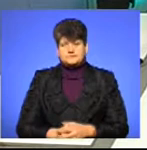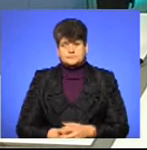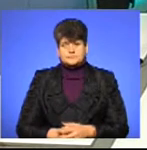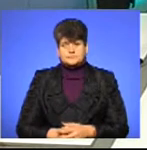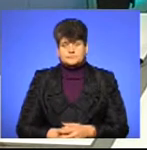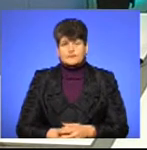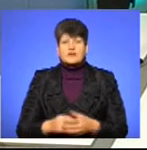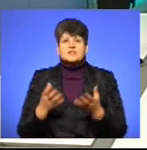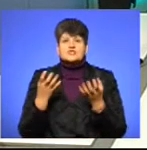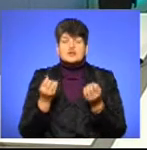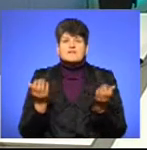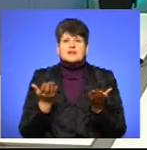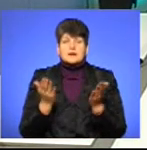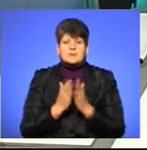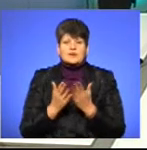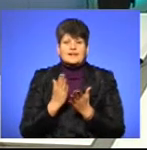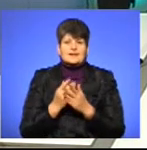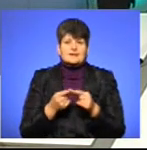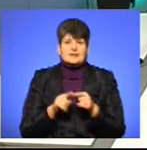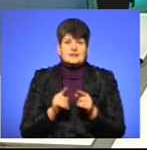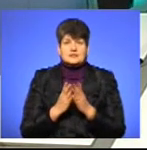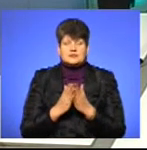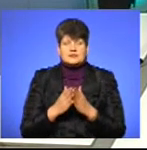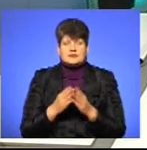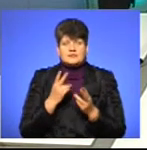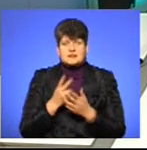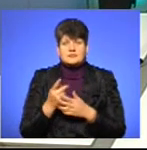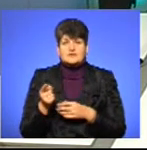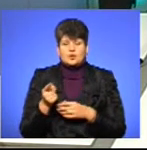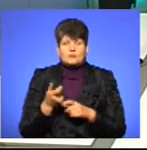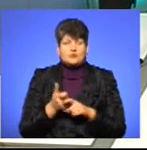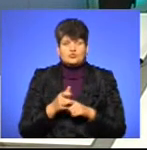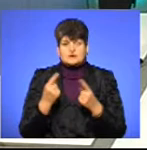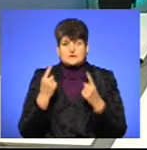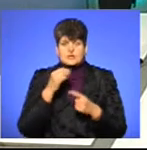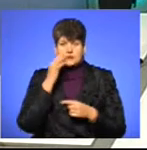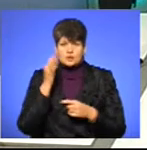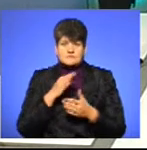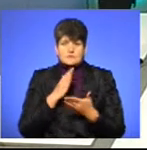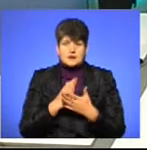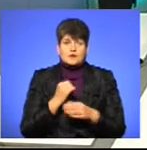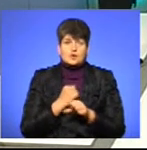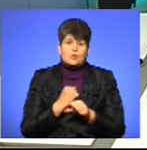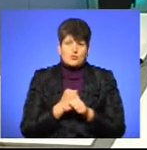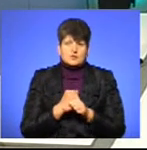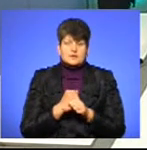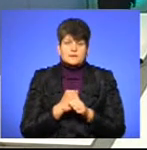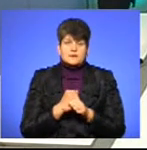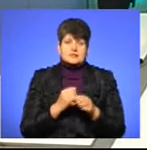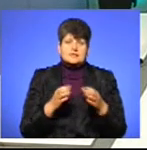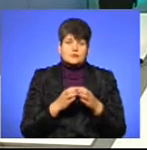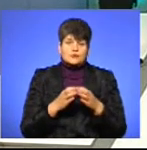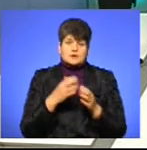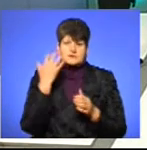Що в яких бібліотеках є такі книги? Дивіться, в Тернополі дуже великий досвід має роботи з категорією